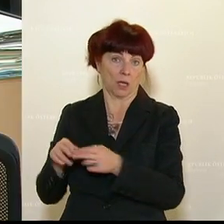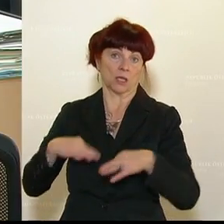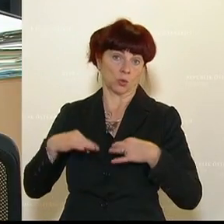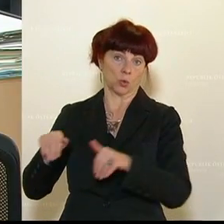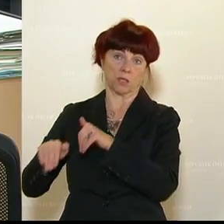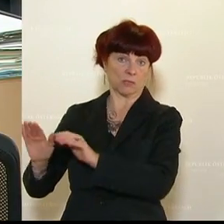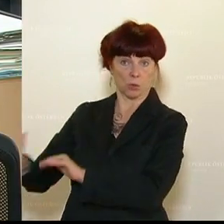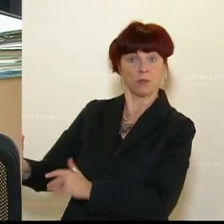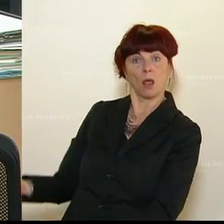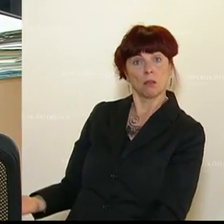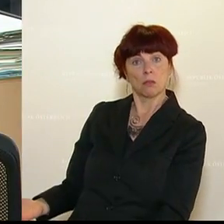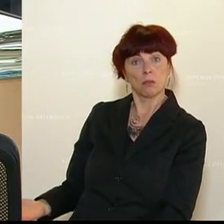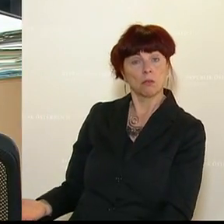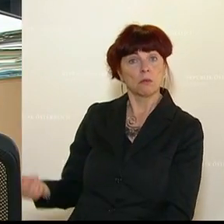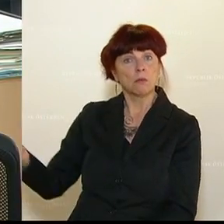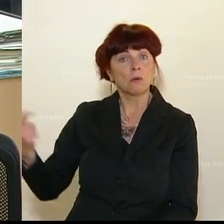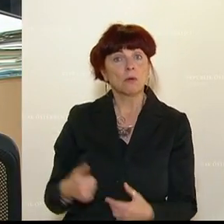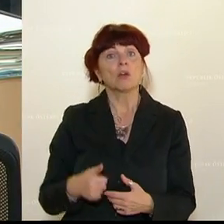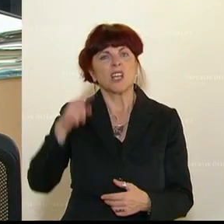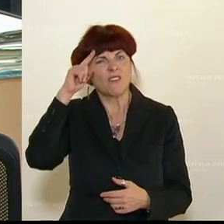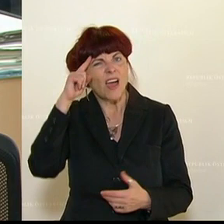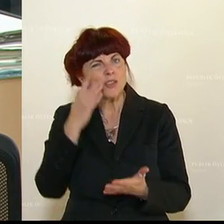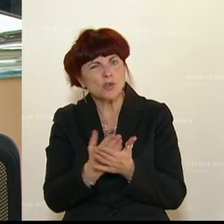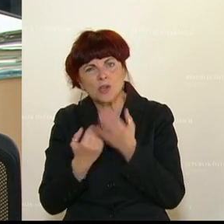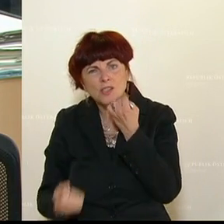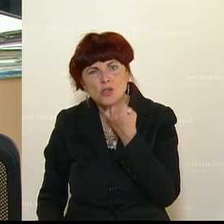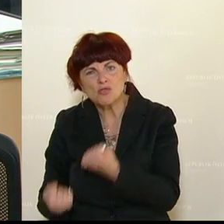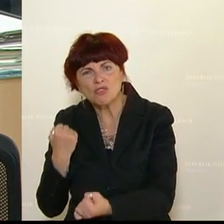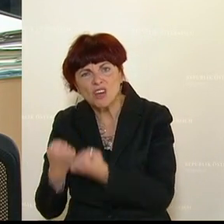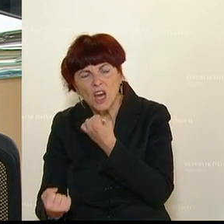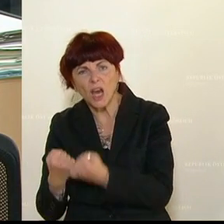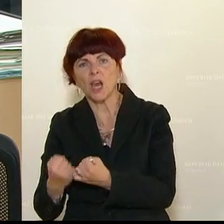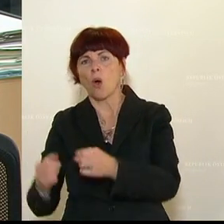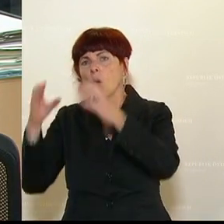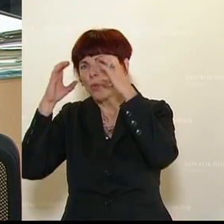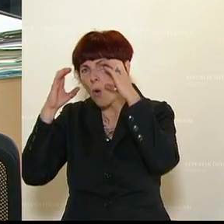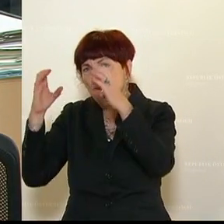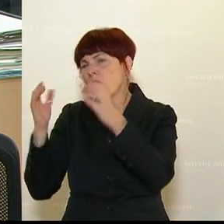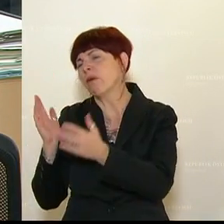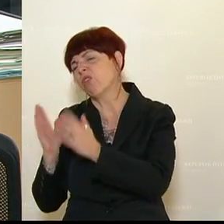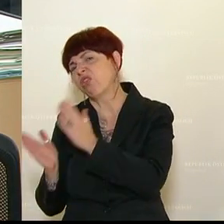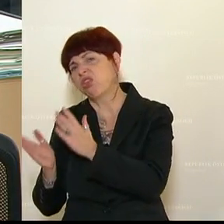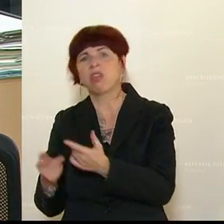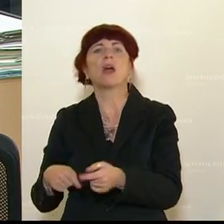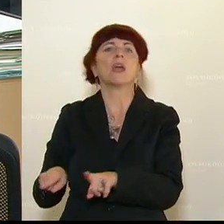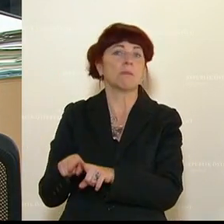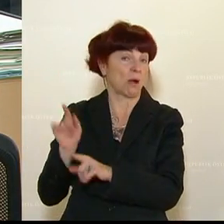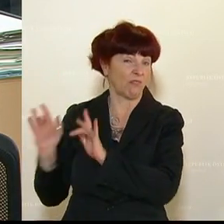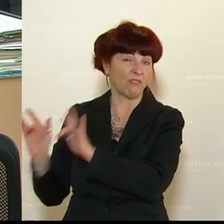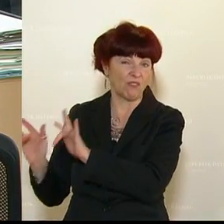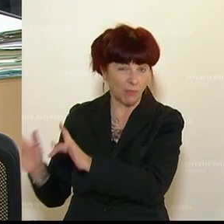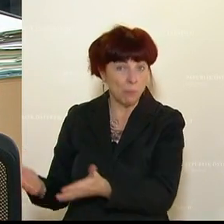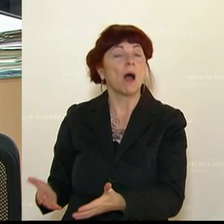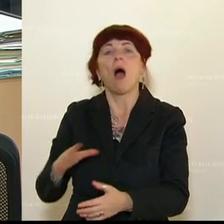Bundesminister, Sie haben es da wirklich an Ihrer Seite. Ich weiß, wie schwer Sie es haben und die Hackenschmeißerei von der ÖVP und von Sebastian Kurz in die eine Richtung, das